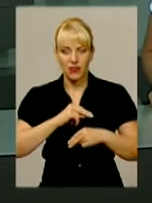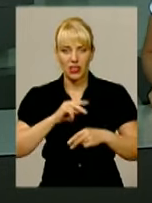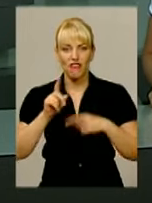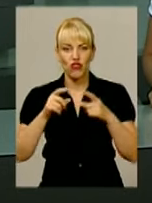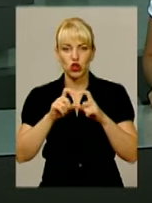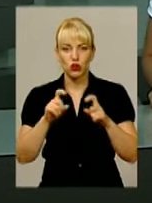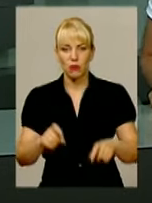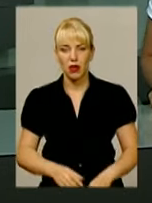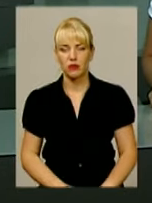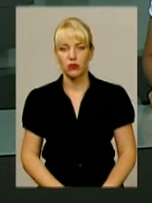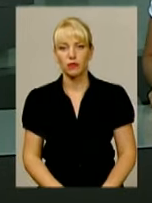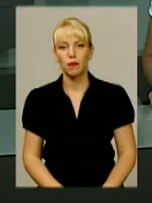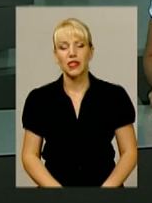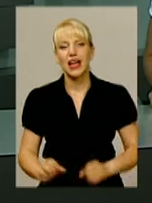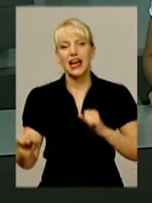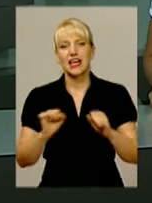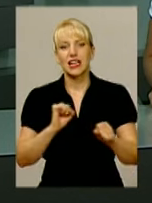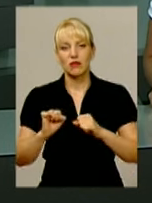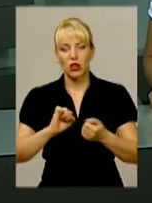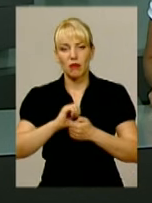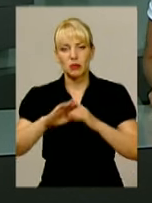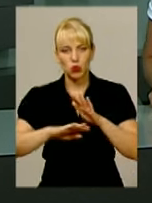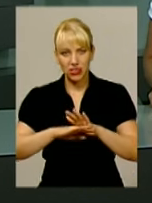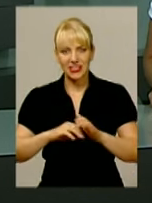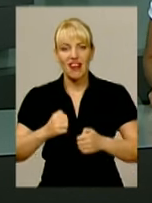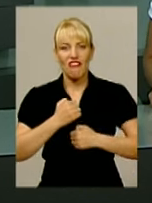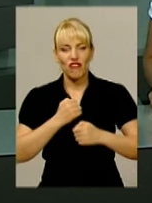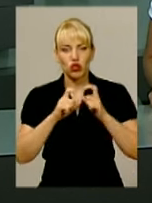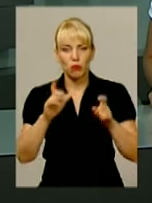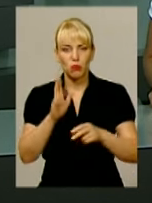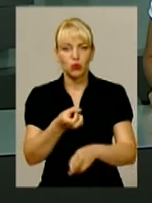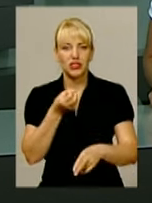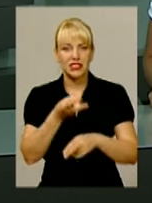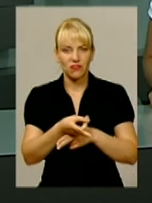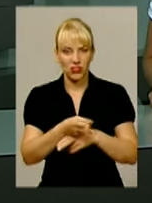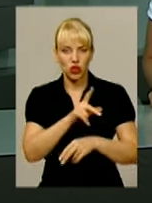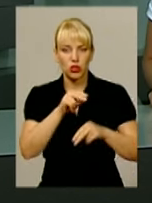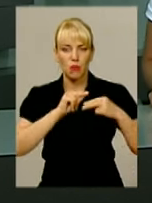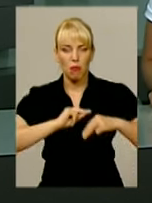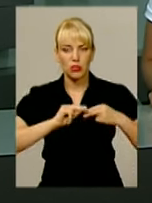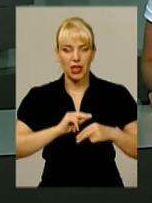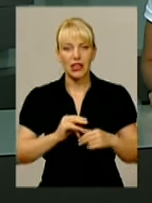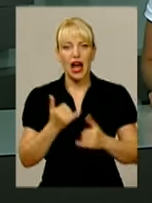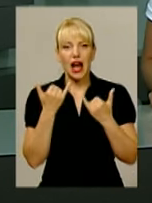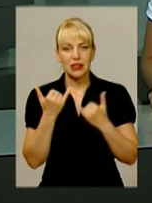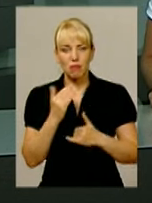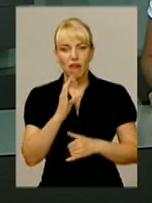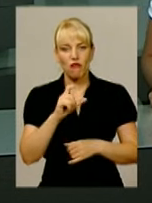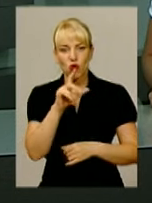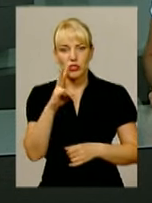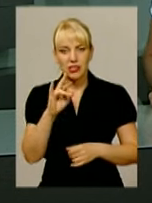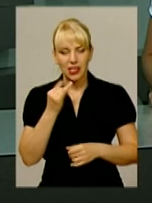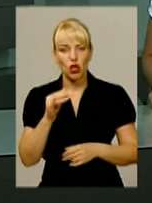Керівника Ким'янець-Подільського міськрайонного військомату буде звільнено з посади. Підполковник Володимир Возний, який відтепер виконує обов'язки